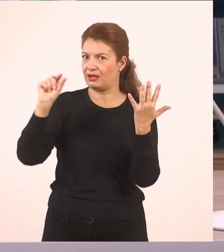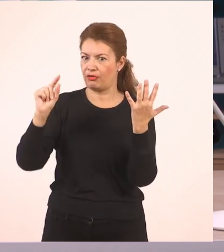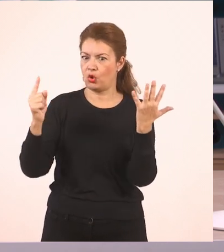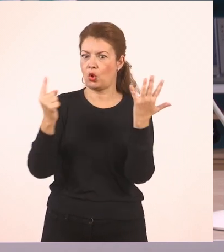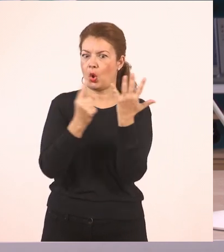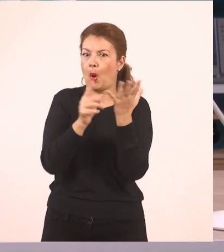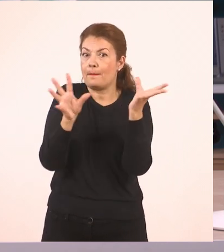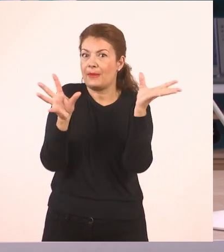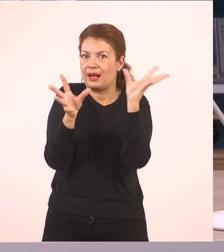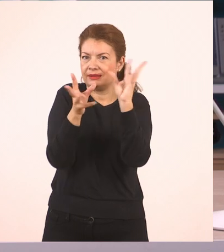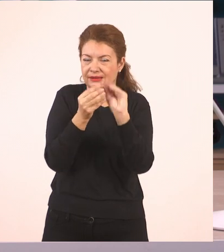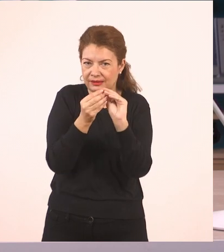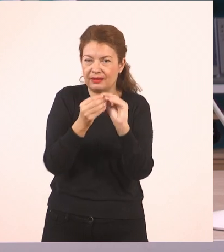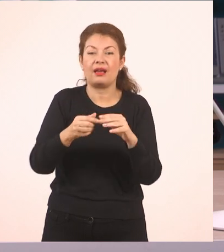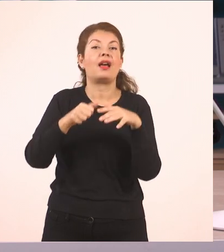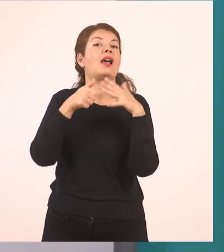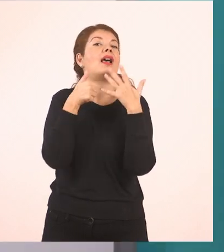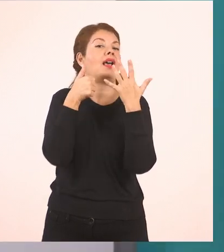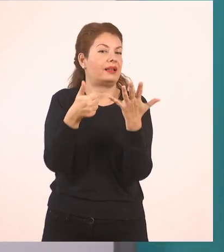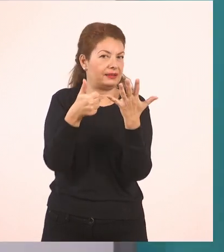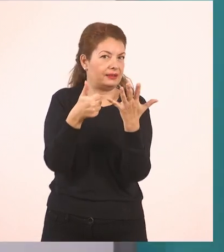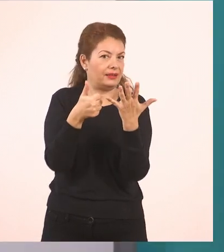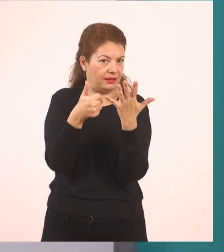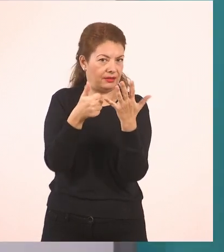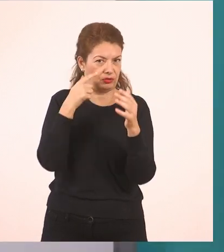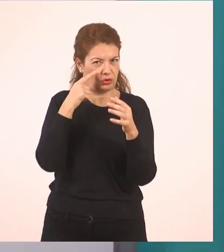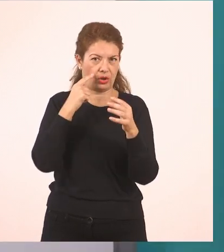3 από το άλλο για να με βολεύει να τους κρατώ και θα τους μετρήσουμε.